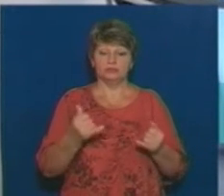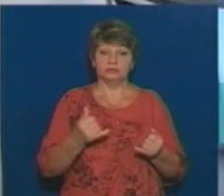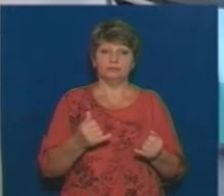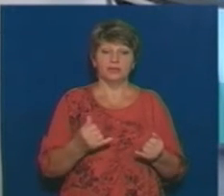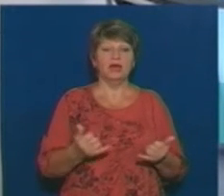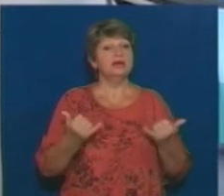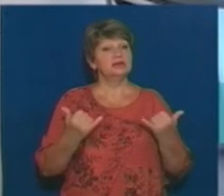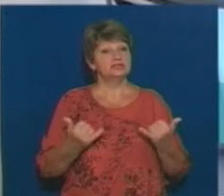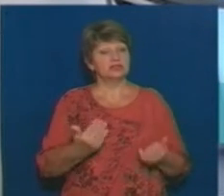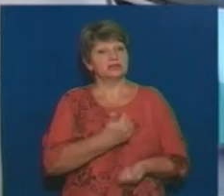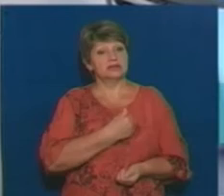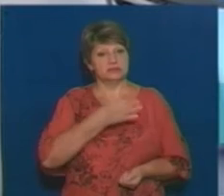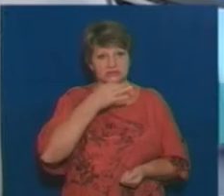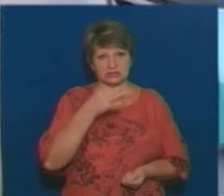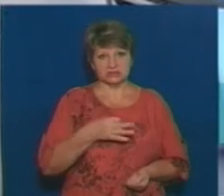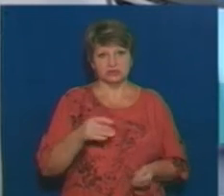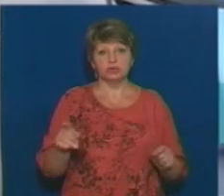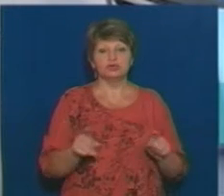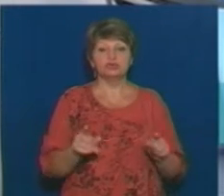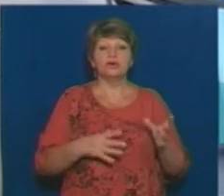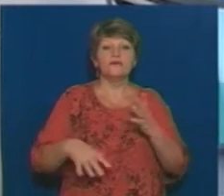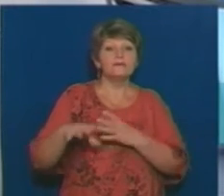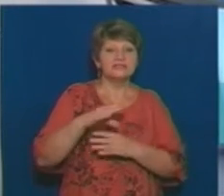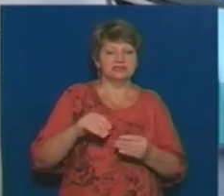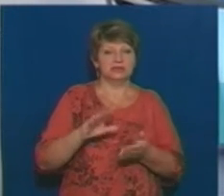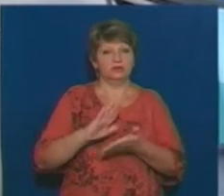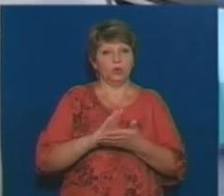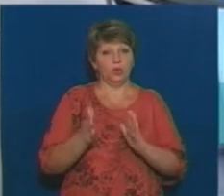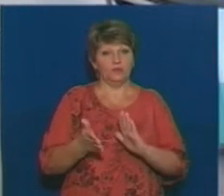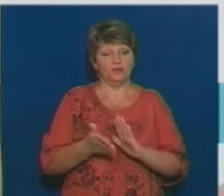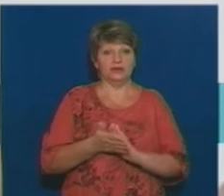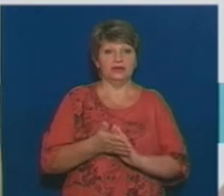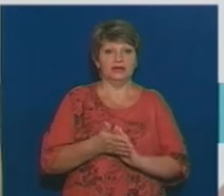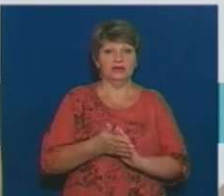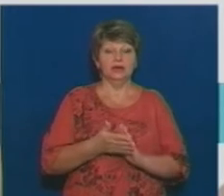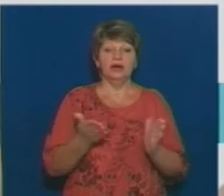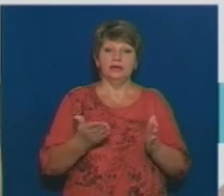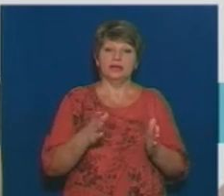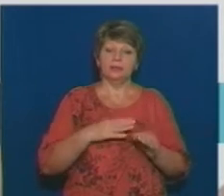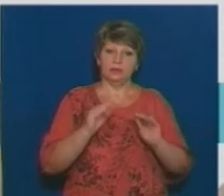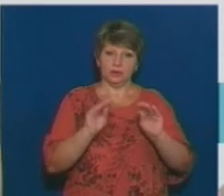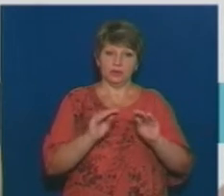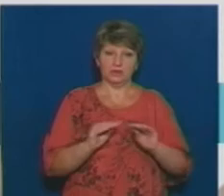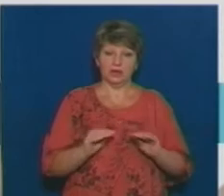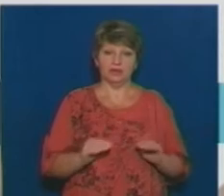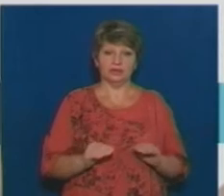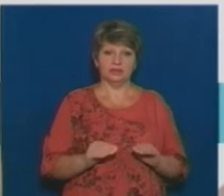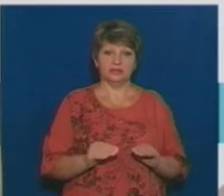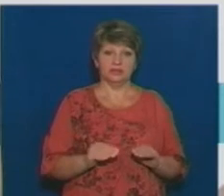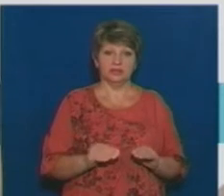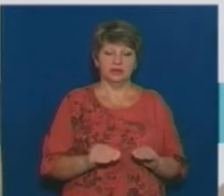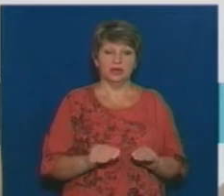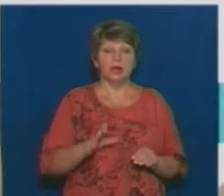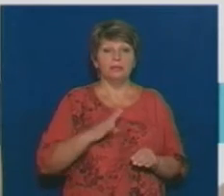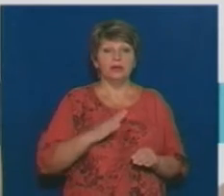Власне, хотілося б сказати, що всі ці договори, 200 так звані, які були укладені протягом цього часу, були